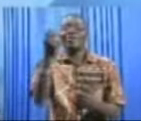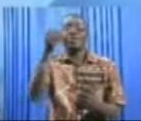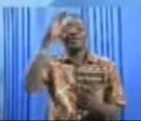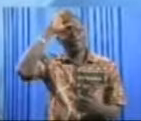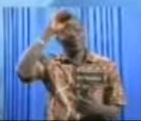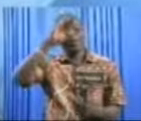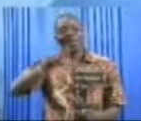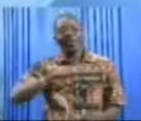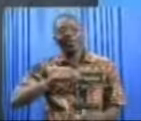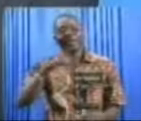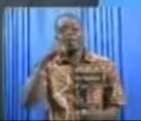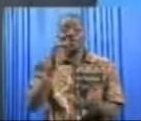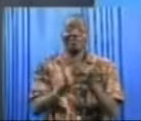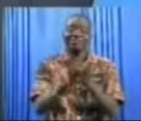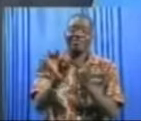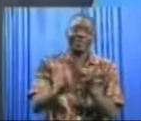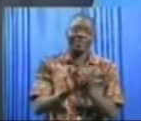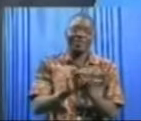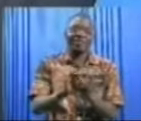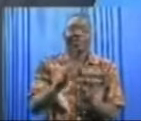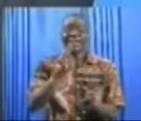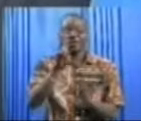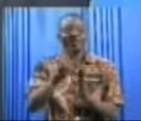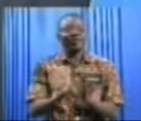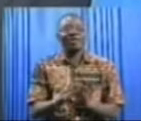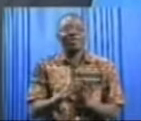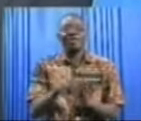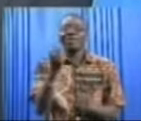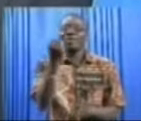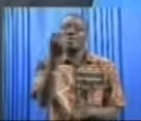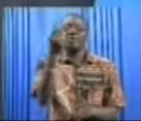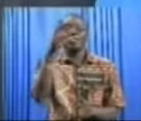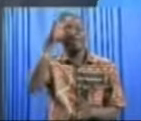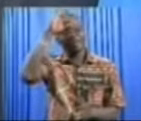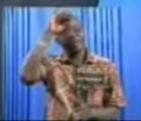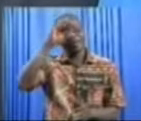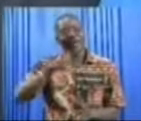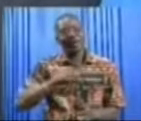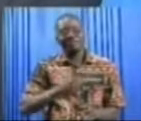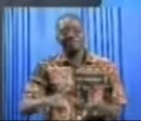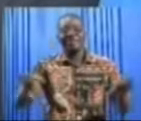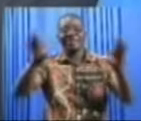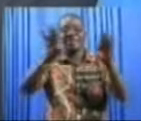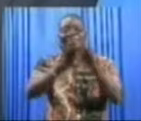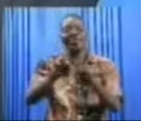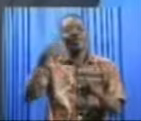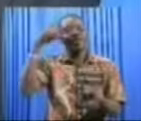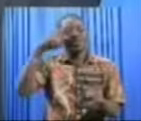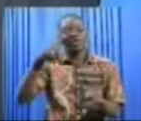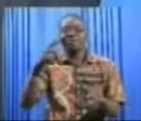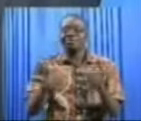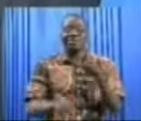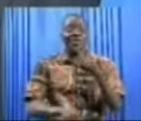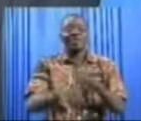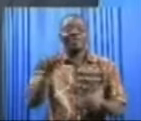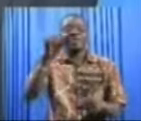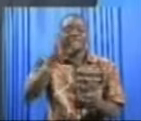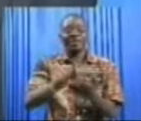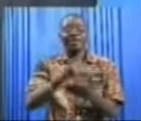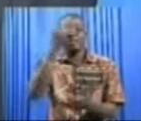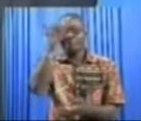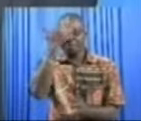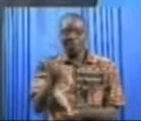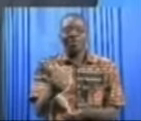compter, Modeste. Tout à fait. Le douzième homme est important pour ce genre de rencontre. C'est pourquoi d'ailleurs la